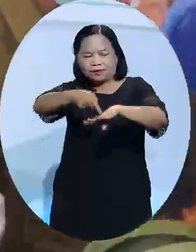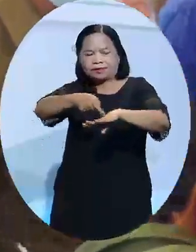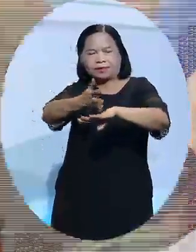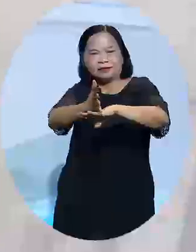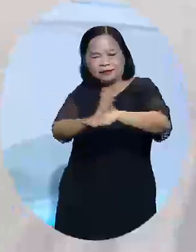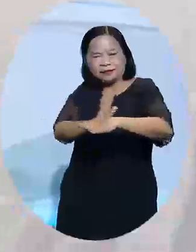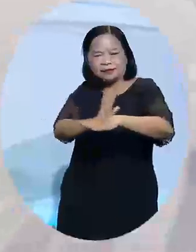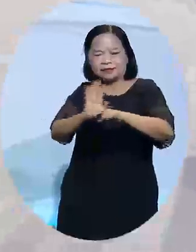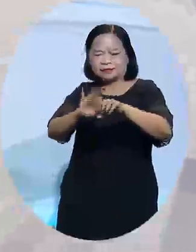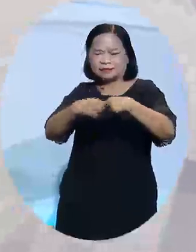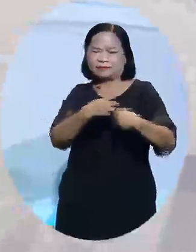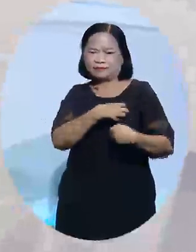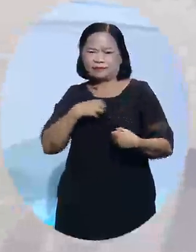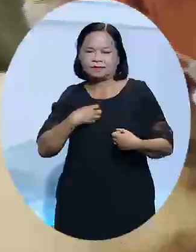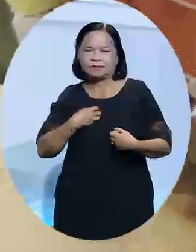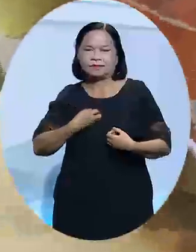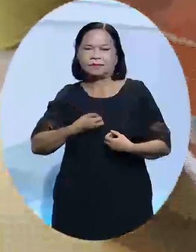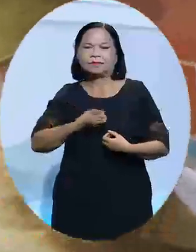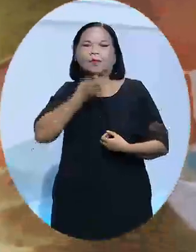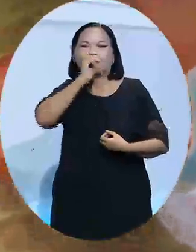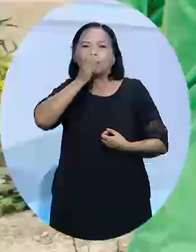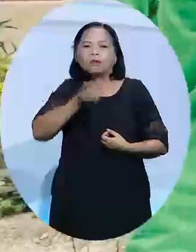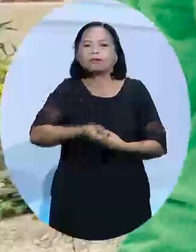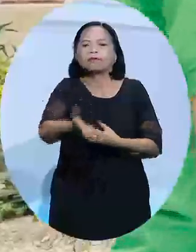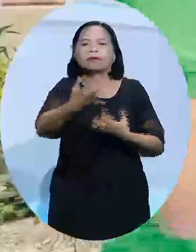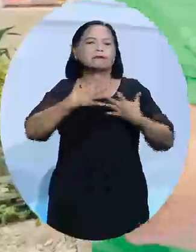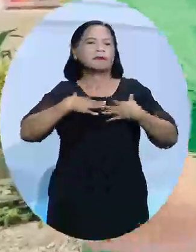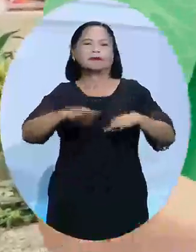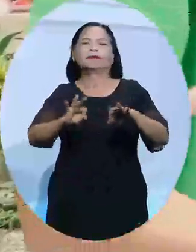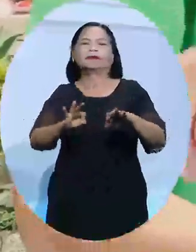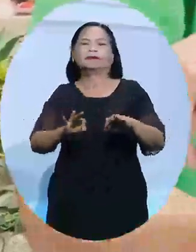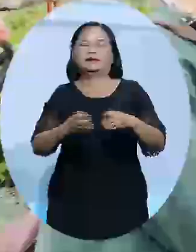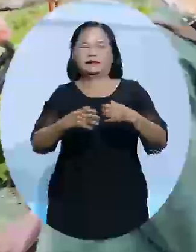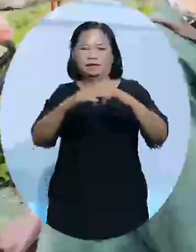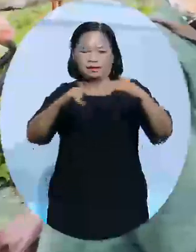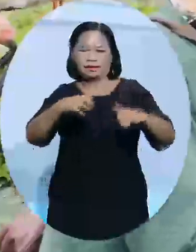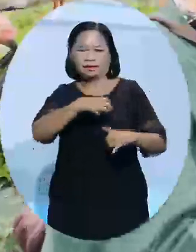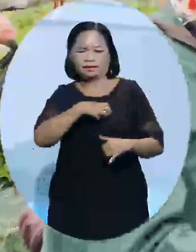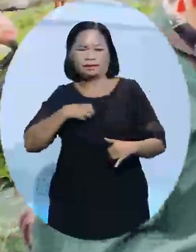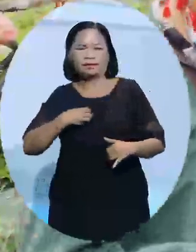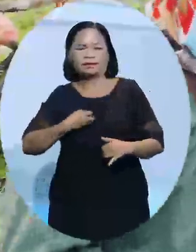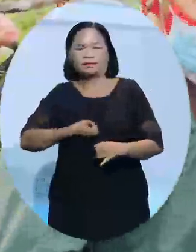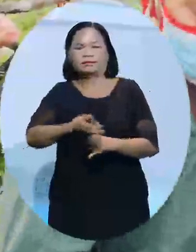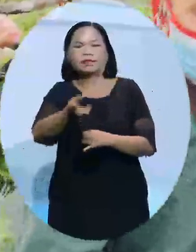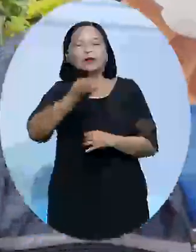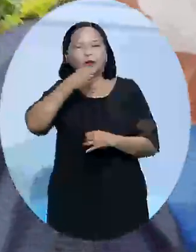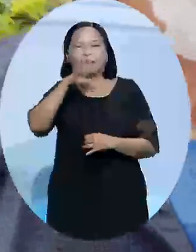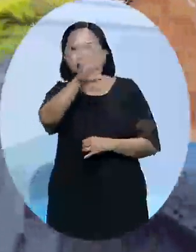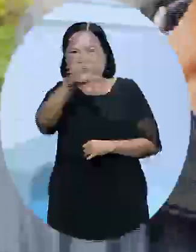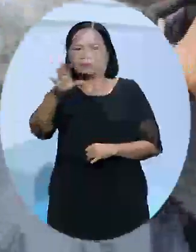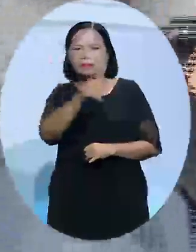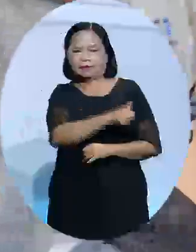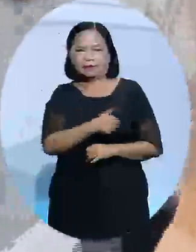tổ chức khám phát thuốc miễn phí cho người dân huyện Vị Xuyên. Tại đây, Hội Thầy Thuốc Trẻ TP.HCM đã khám và phát thuốc cho 500 người dân,